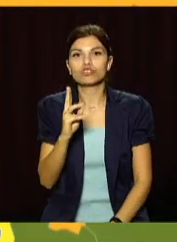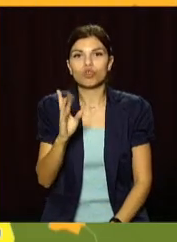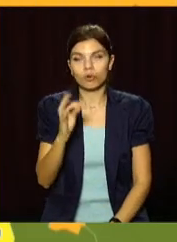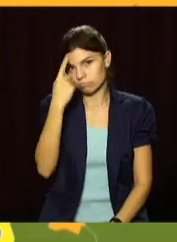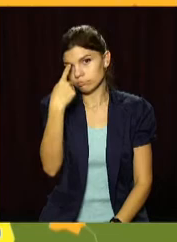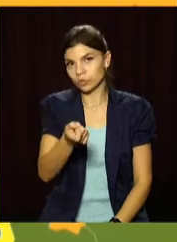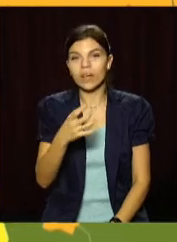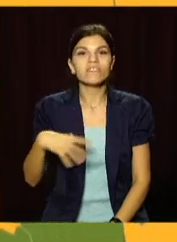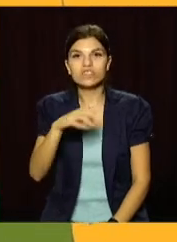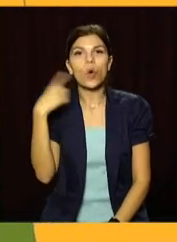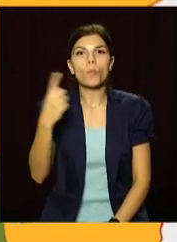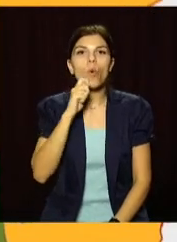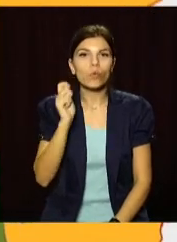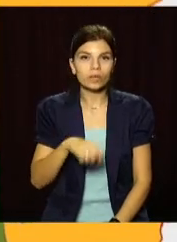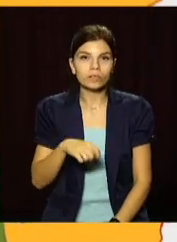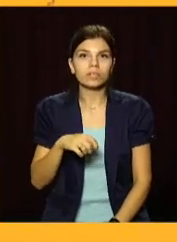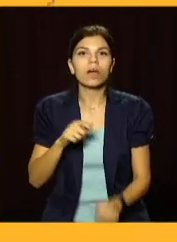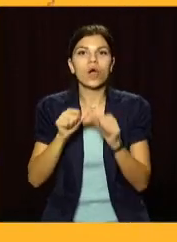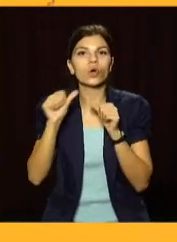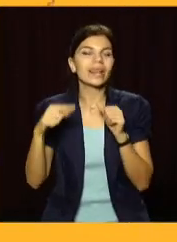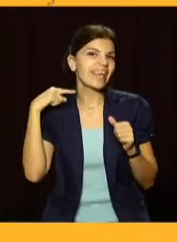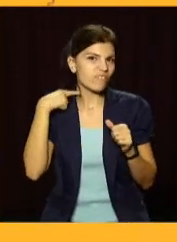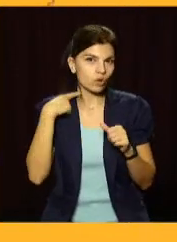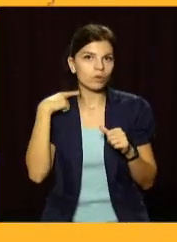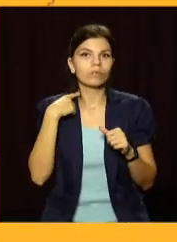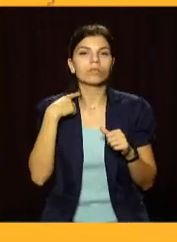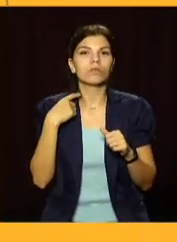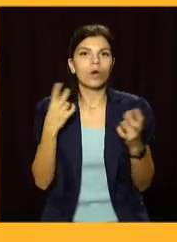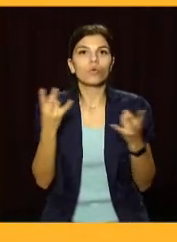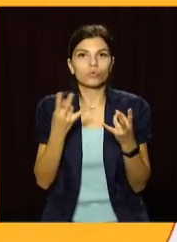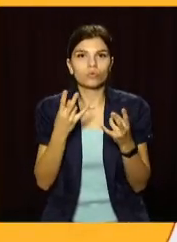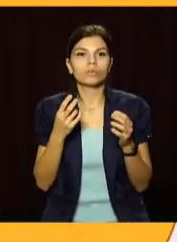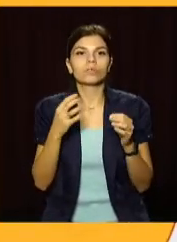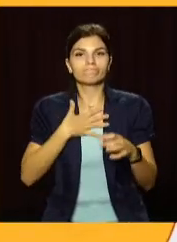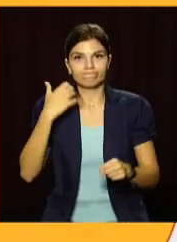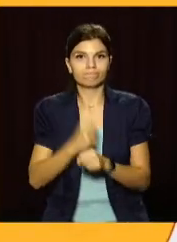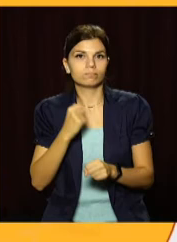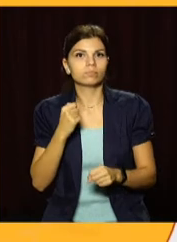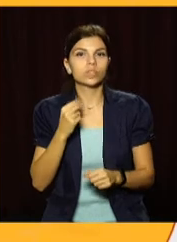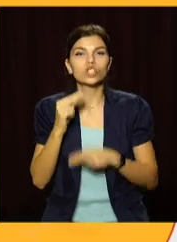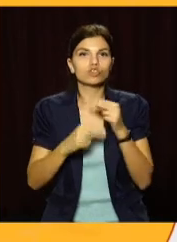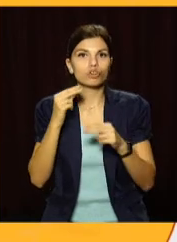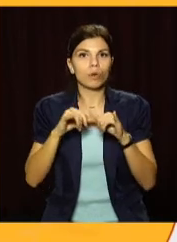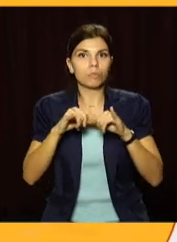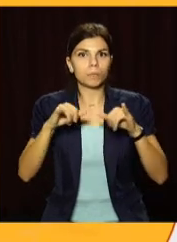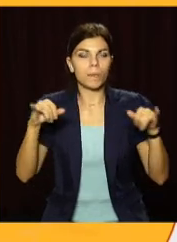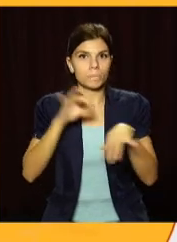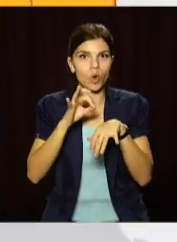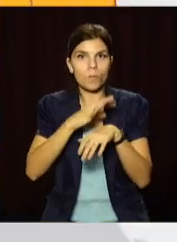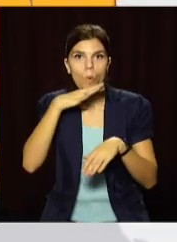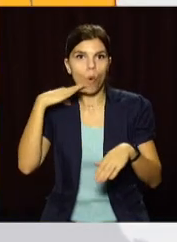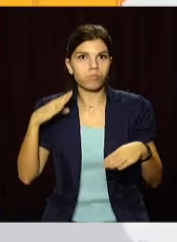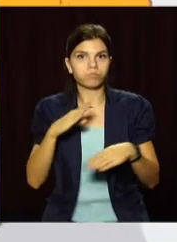відзначив, усі області України, окрім Кіровоградської, потребують додаткових обмежувальних заходів через перевищення рівня захворюваності.